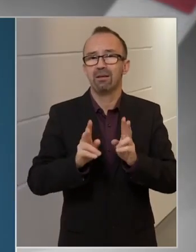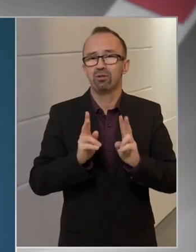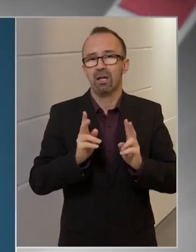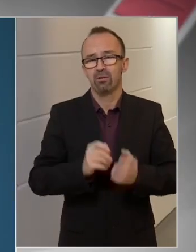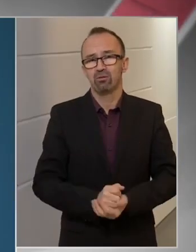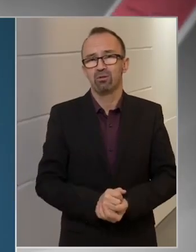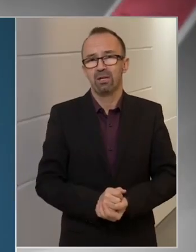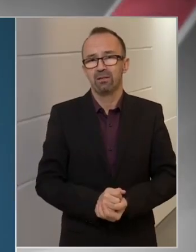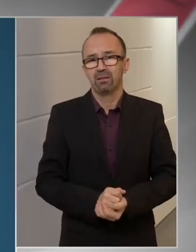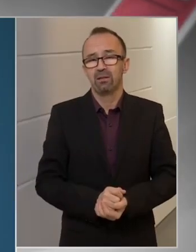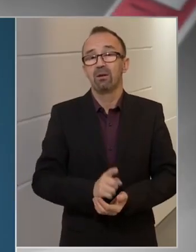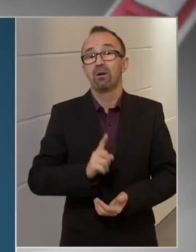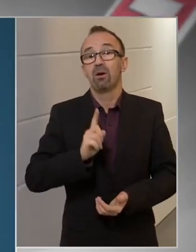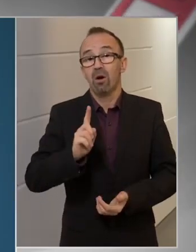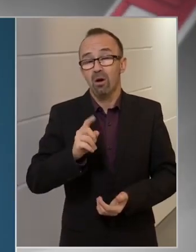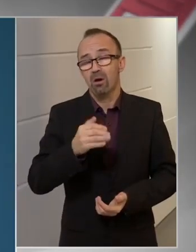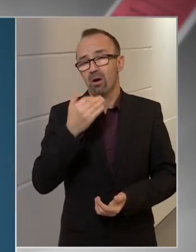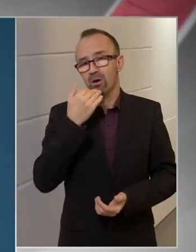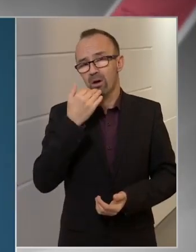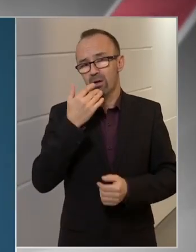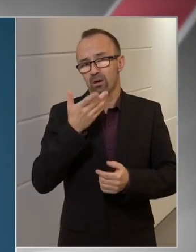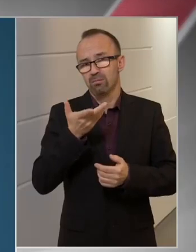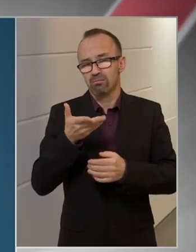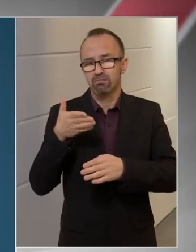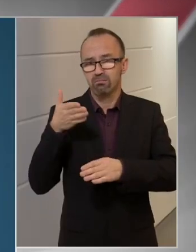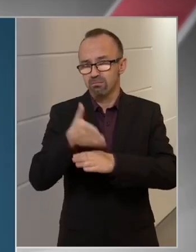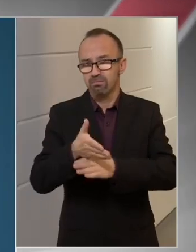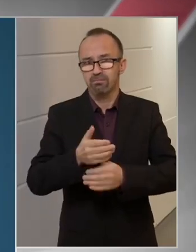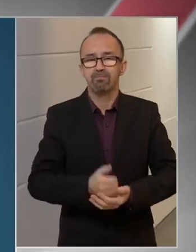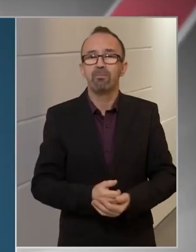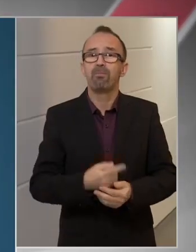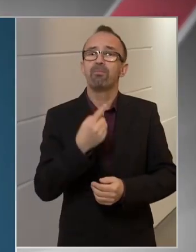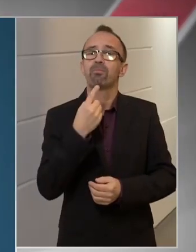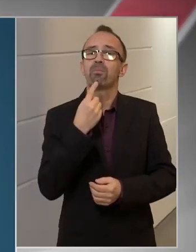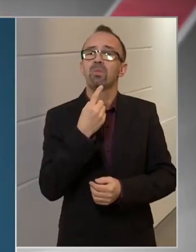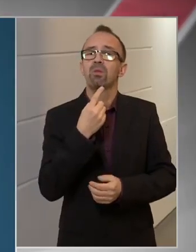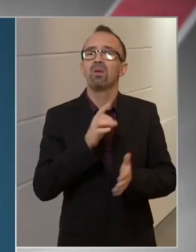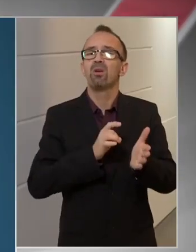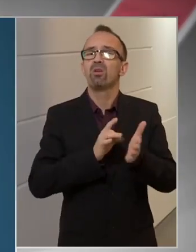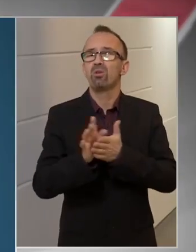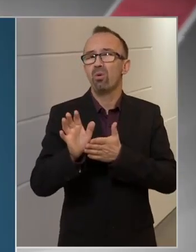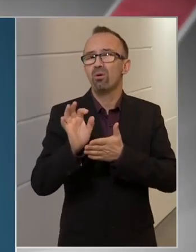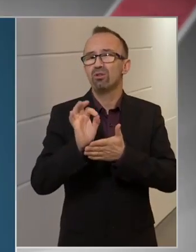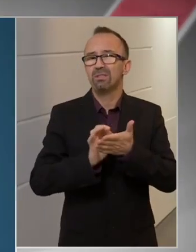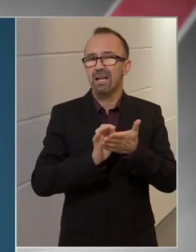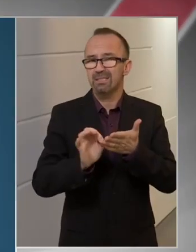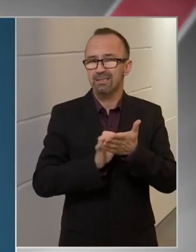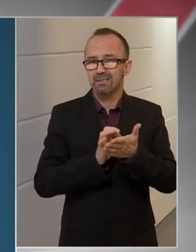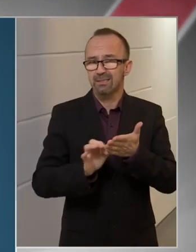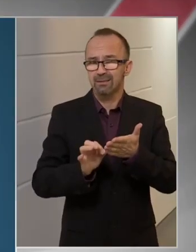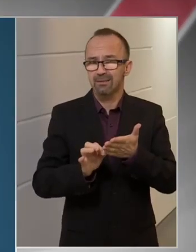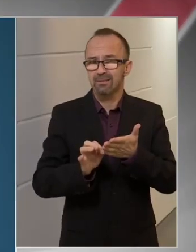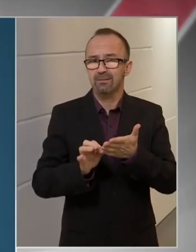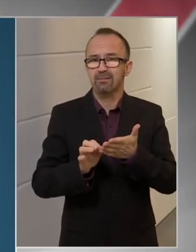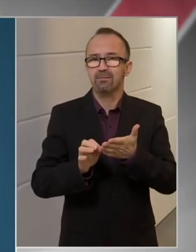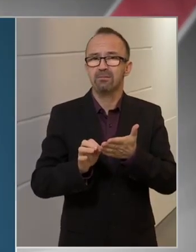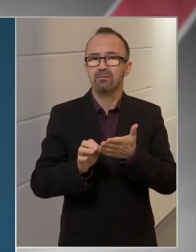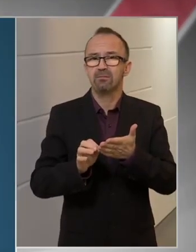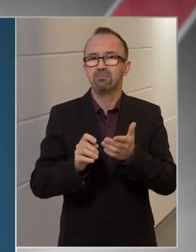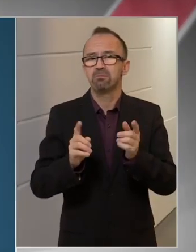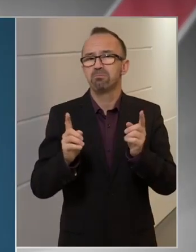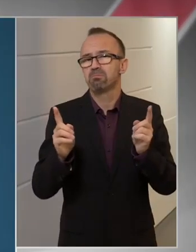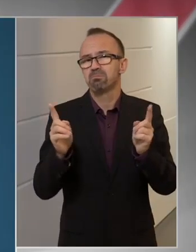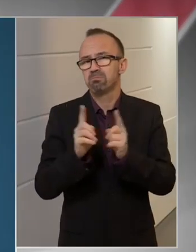lehetőség, amennyiben élni kíván vele. Maga a gyors tesztnek az elvégzésé egy